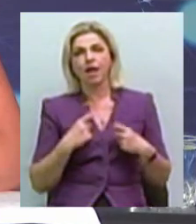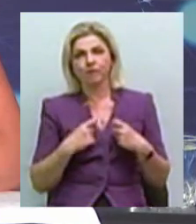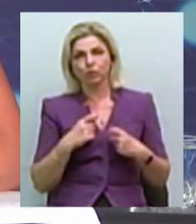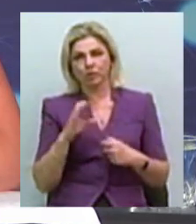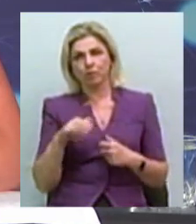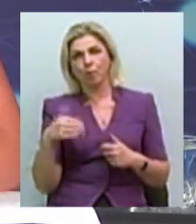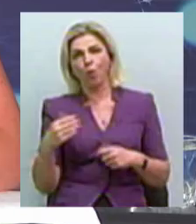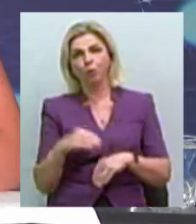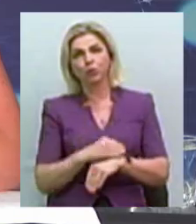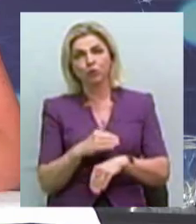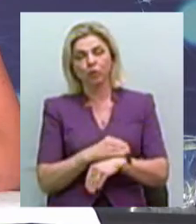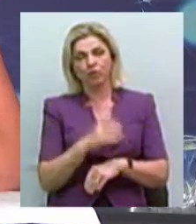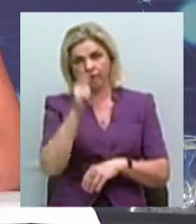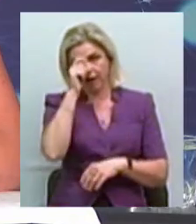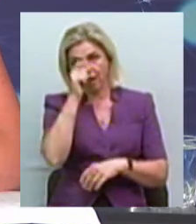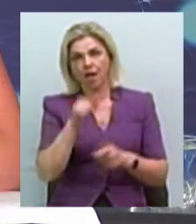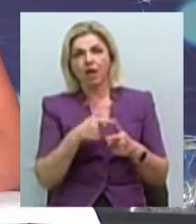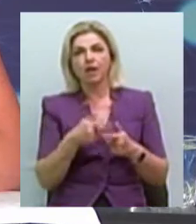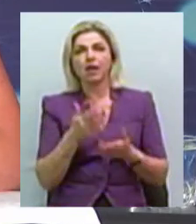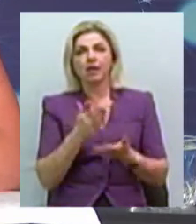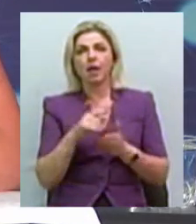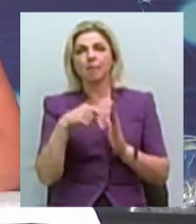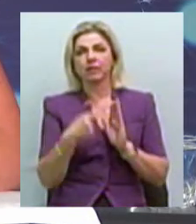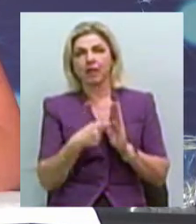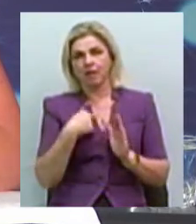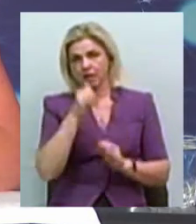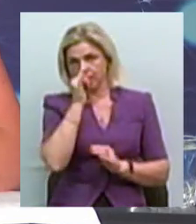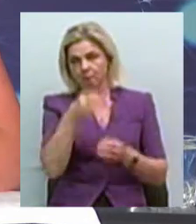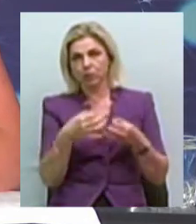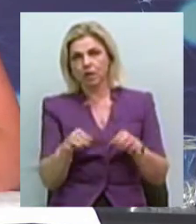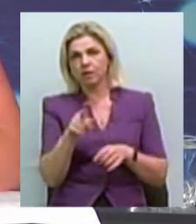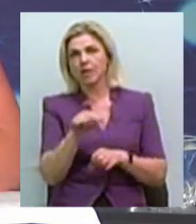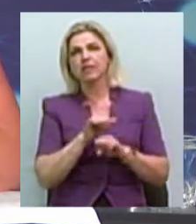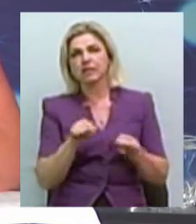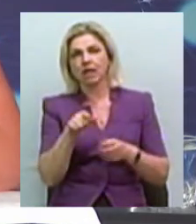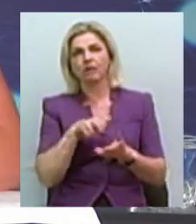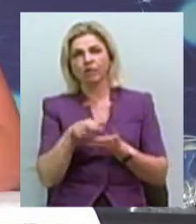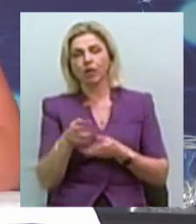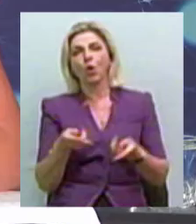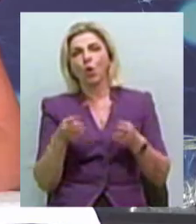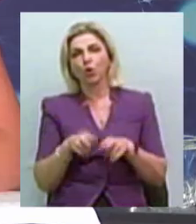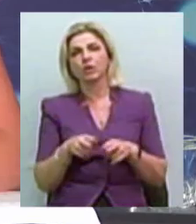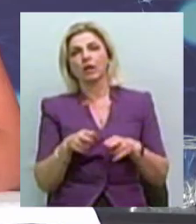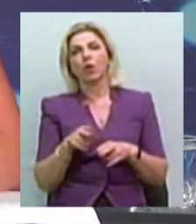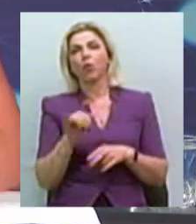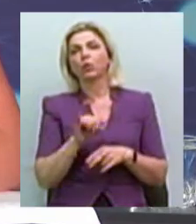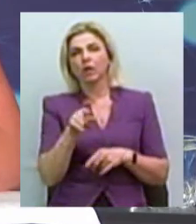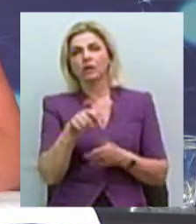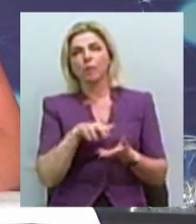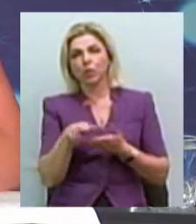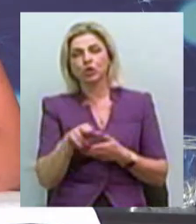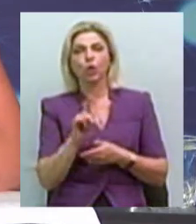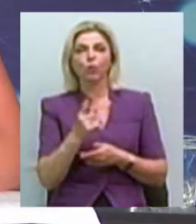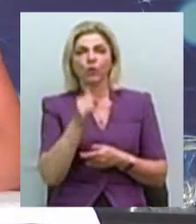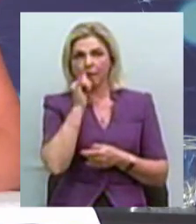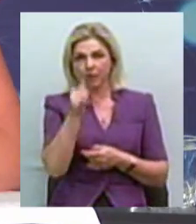чоловіка, або є питання, що я не відпускаю тебе, ти не можеш піти там, або залишитися на роботі, або чому ти пішла туди, або чому ти не